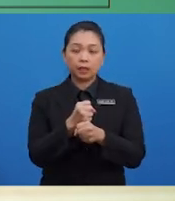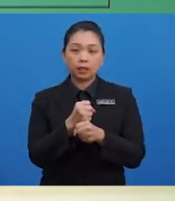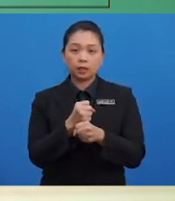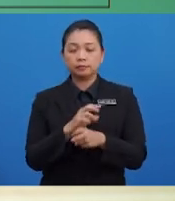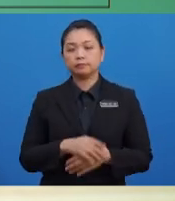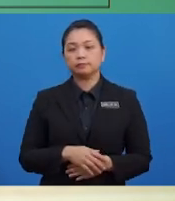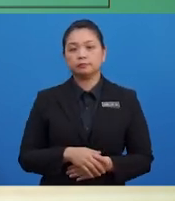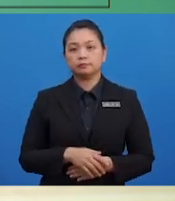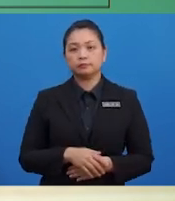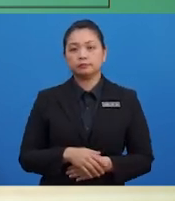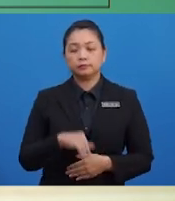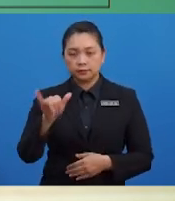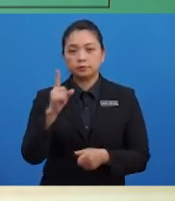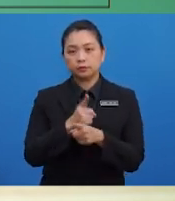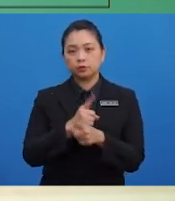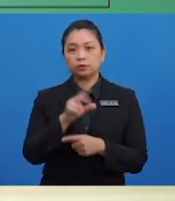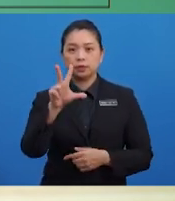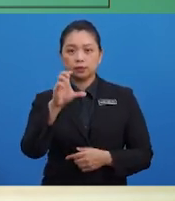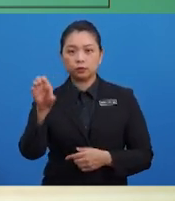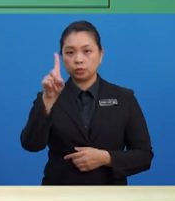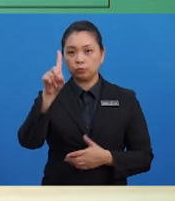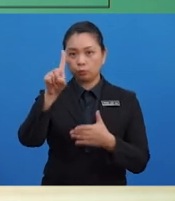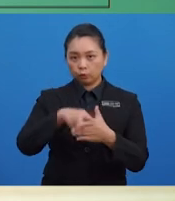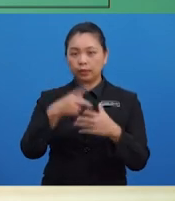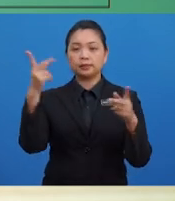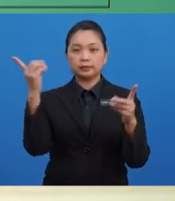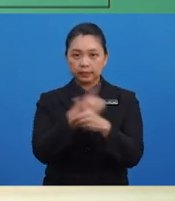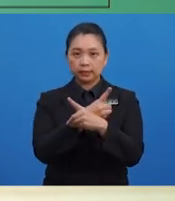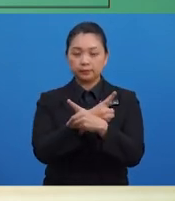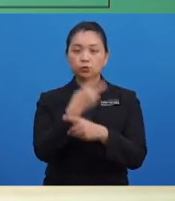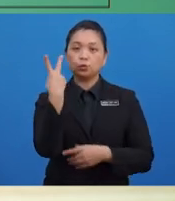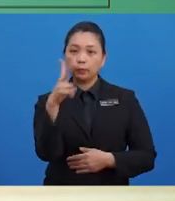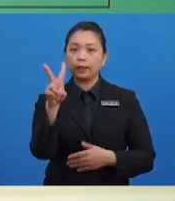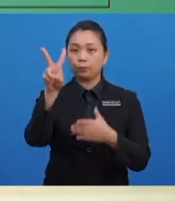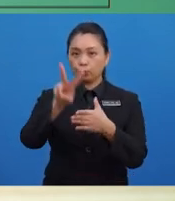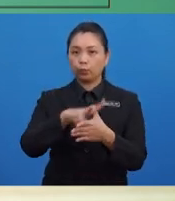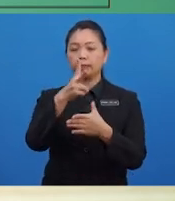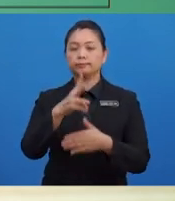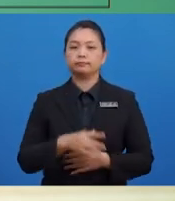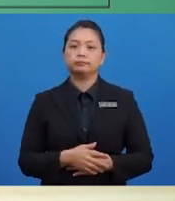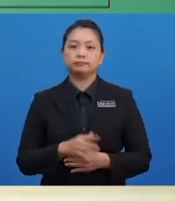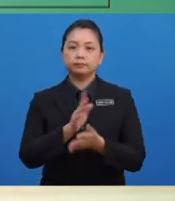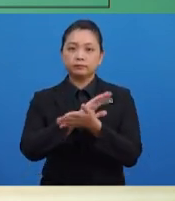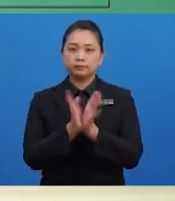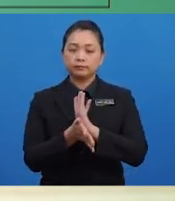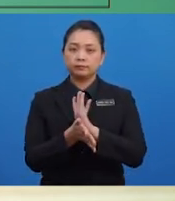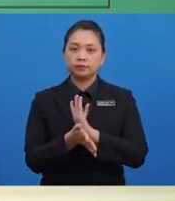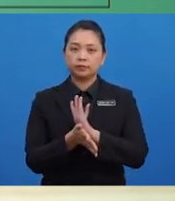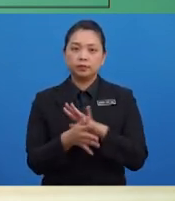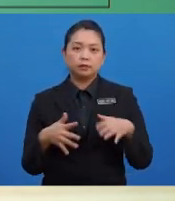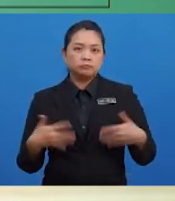betul. Iaitu RM300 sebulan didarapkan dengan 12 bulan. Jadi,